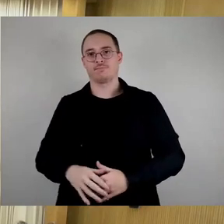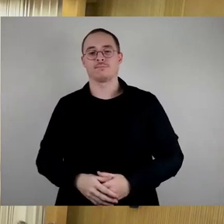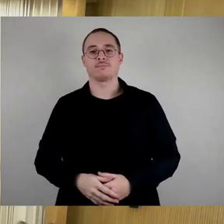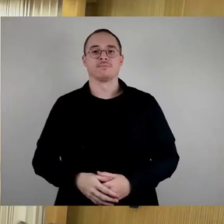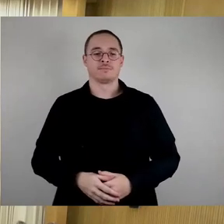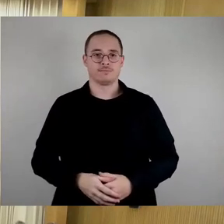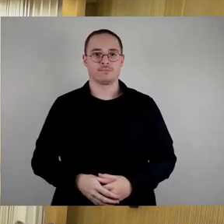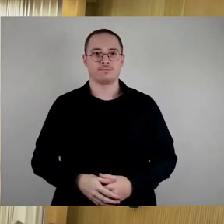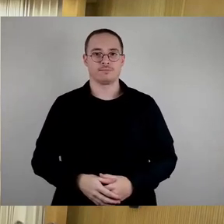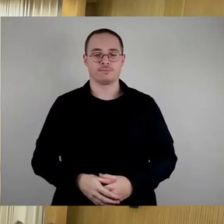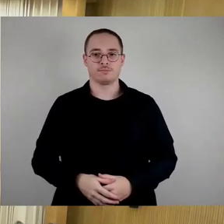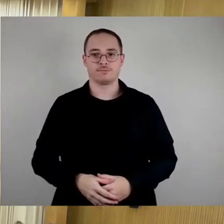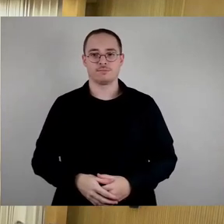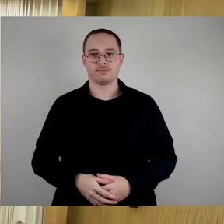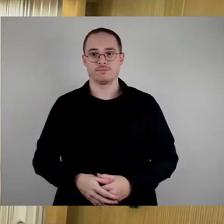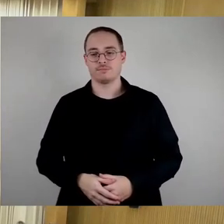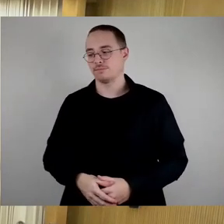Nächster Redner, Herr Mattes.